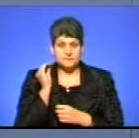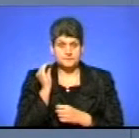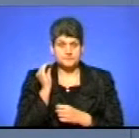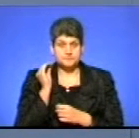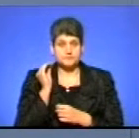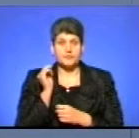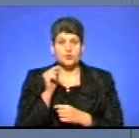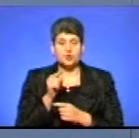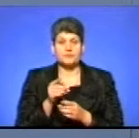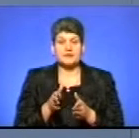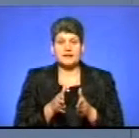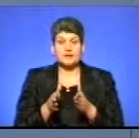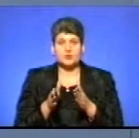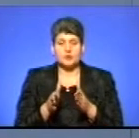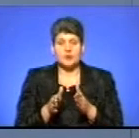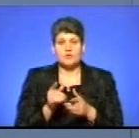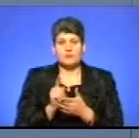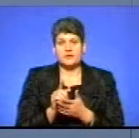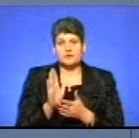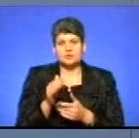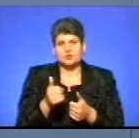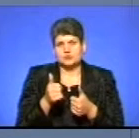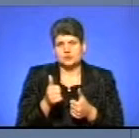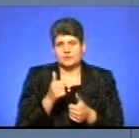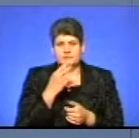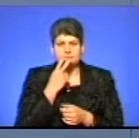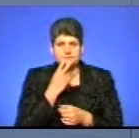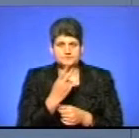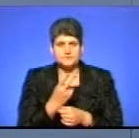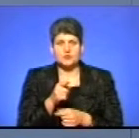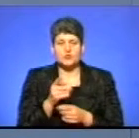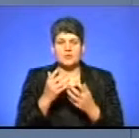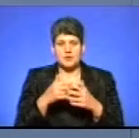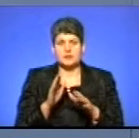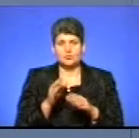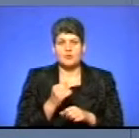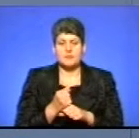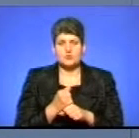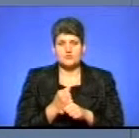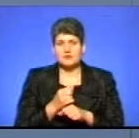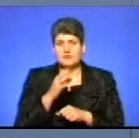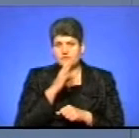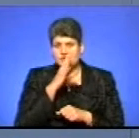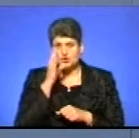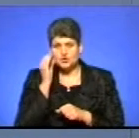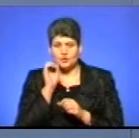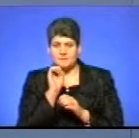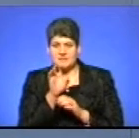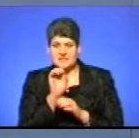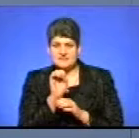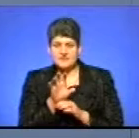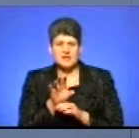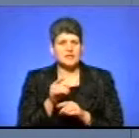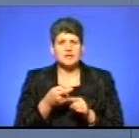відповідна ділянка дороги повинна добре освічуватися, і тоді прилад почне працювати. Нічної підсвітки даний